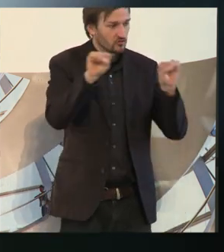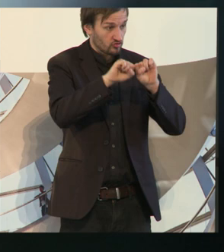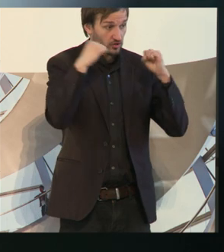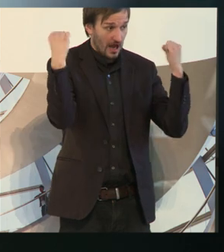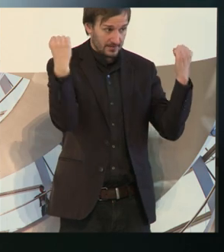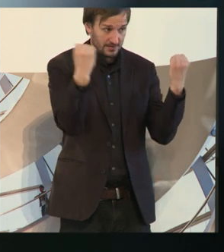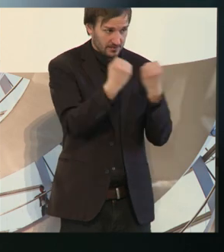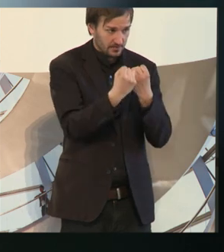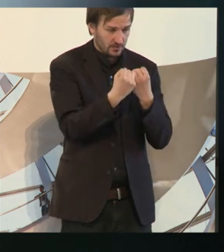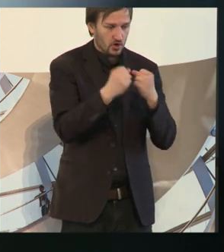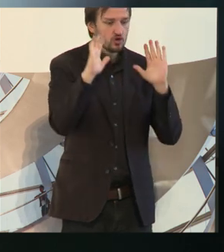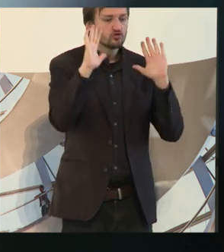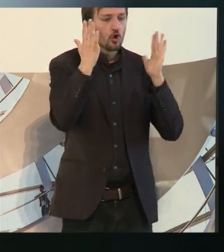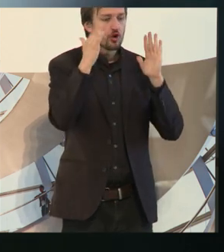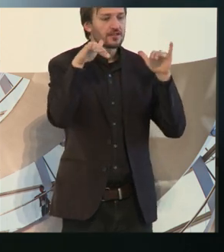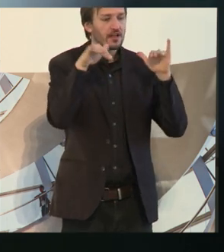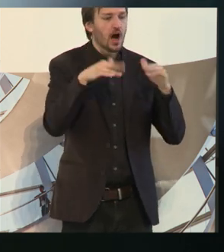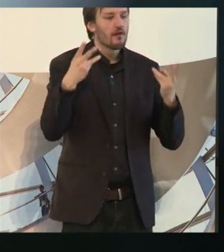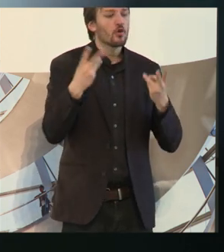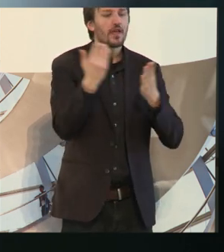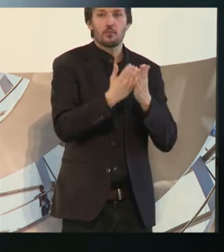Förderprogramme.